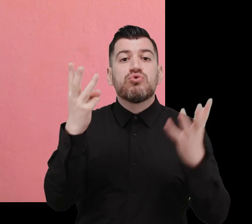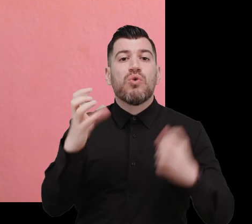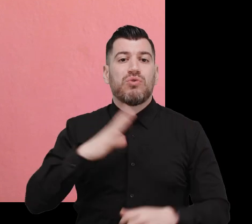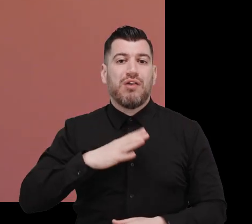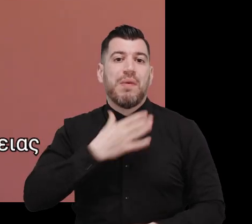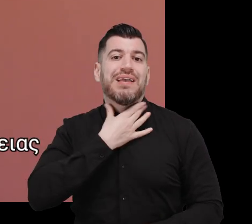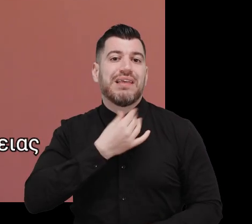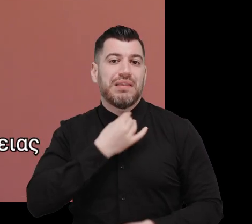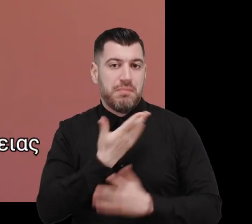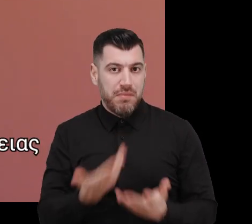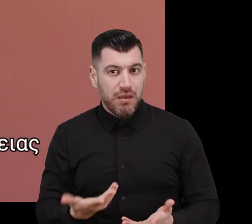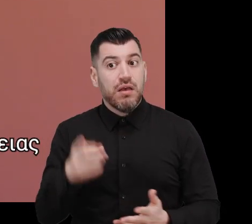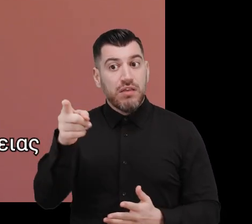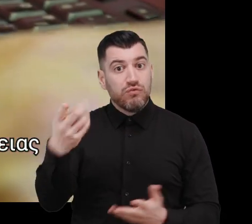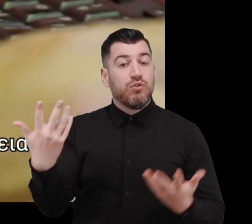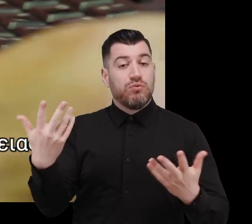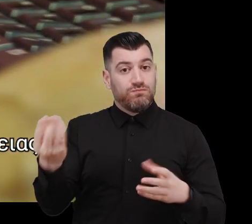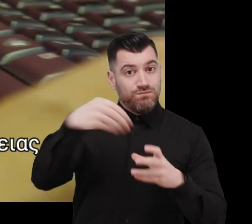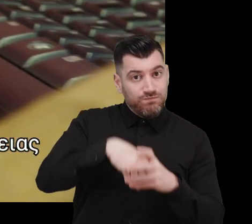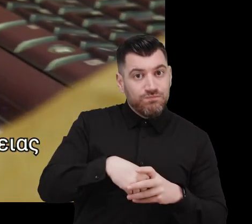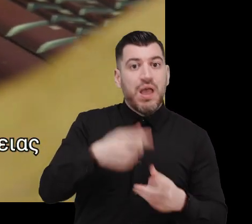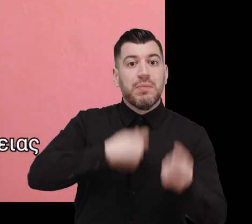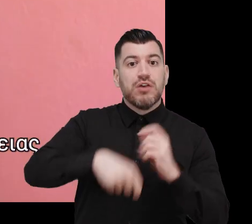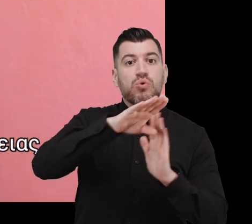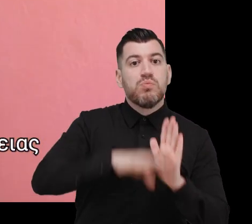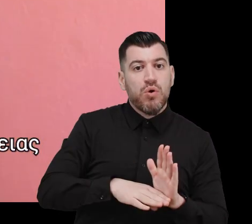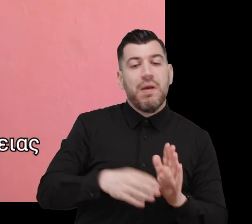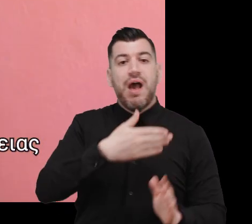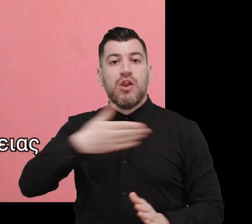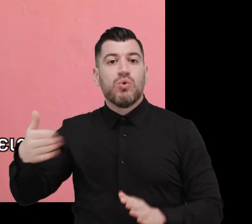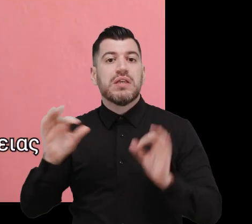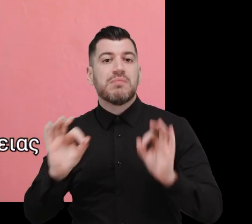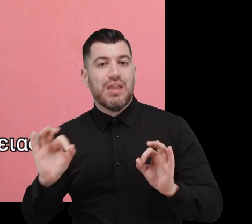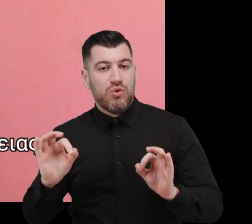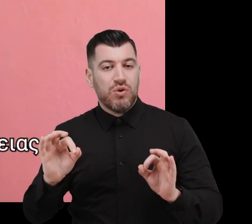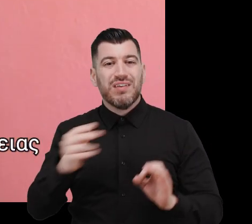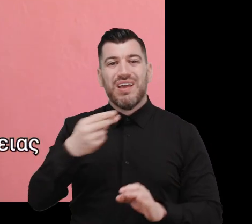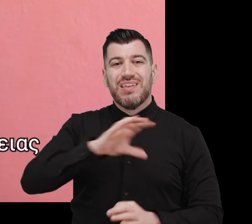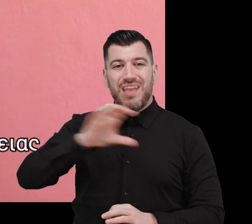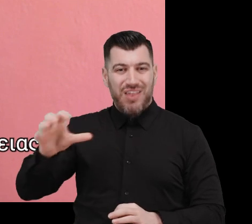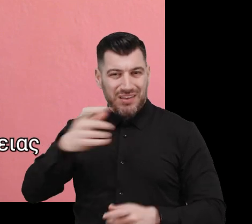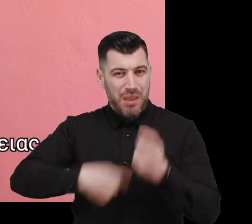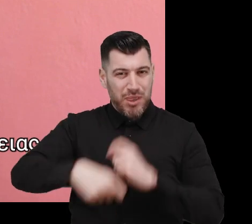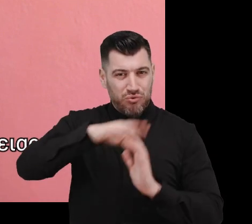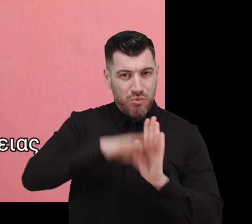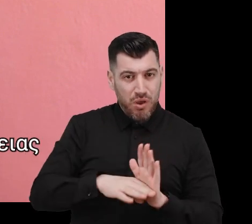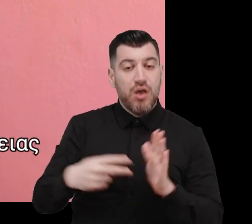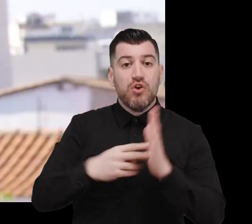ωφελούμενους και είναι ενταγμένος στο επιχειρησιακό πρόγραμμα της Περιφέρειας Ανατολικής Μακεδονίας και Θράκης 2014